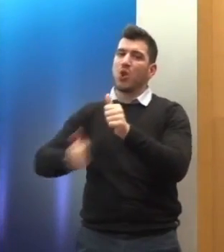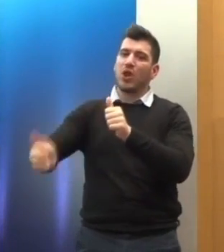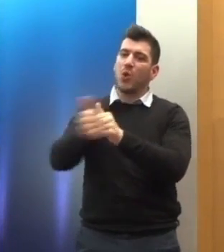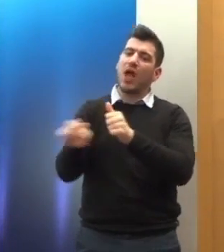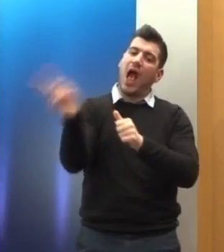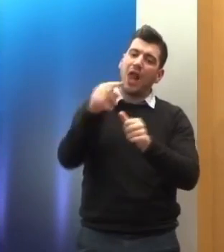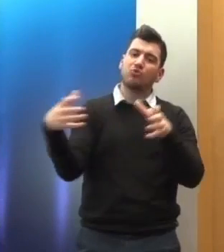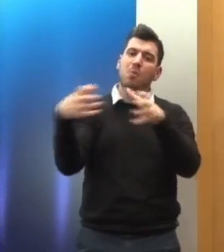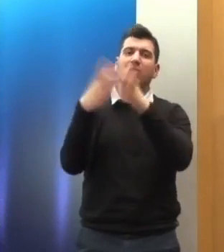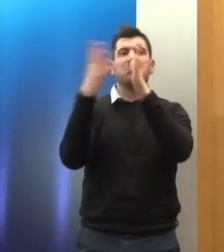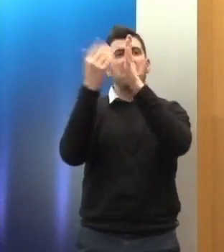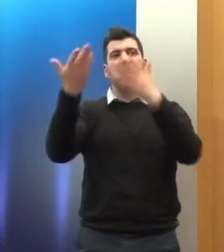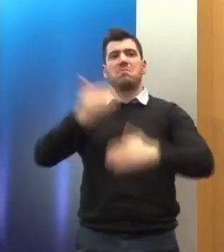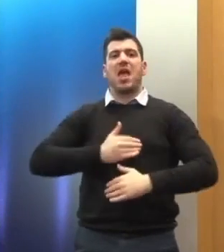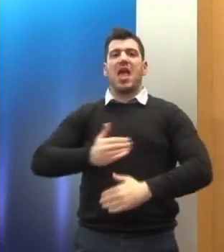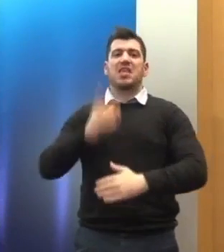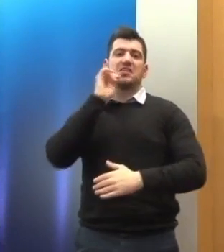ομάδες οι οποίες έχουν μεγαλύτερη ανάγκη.